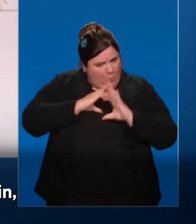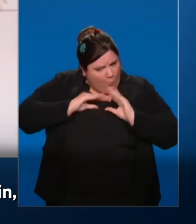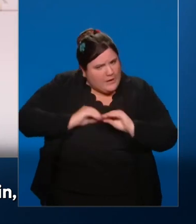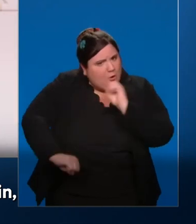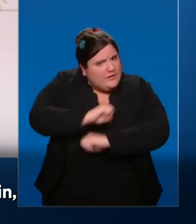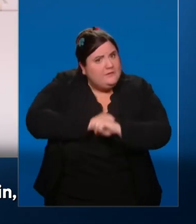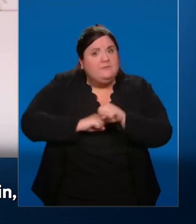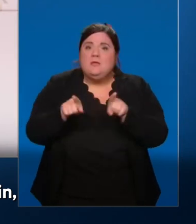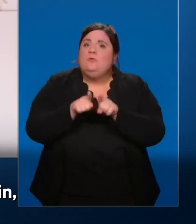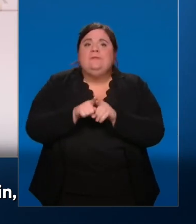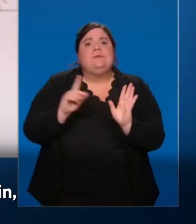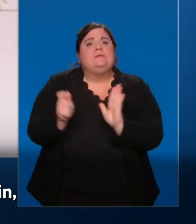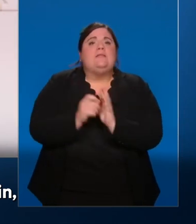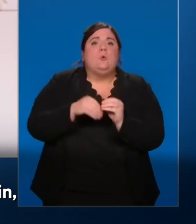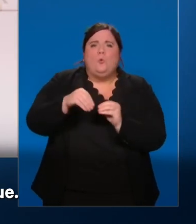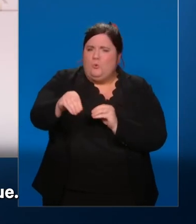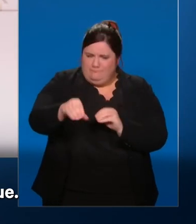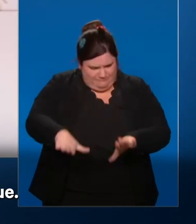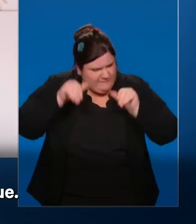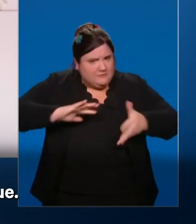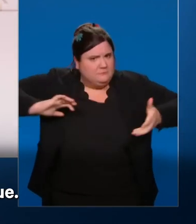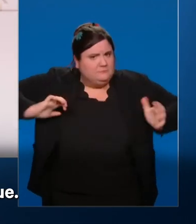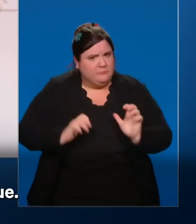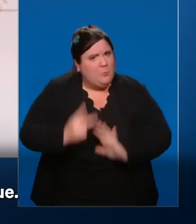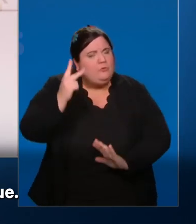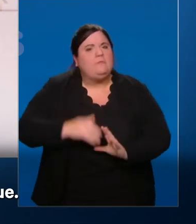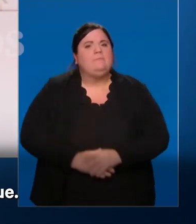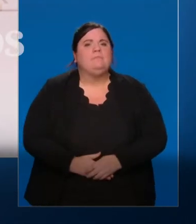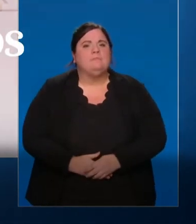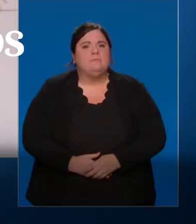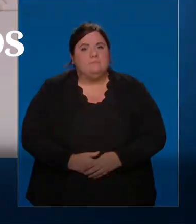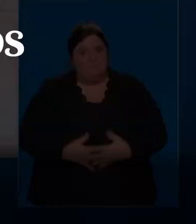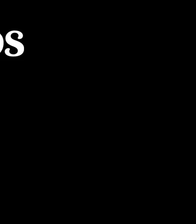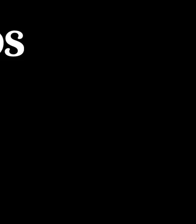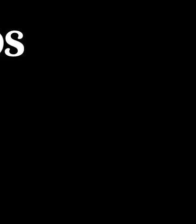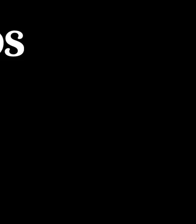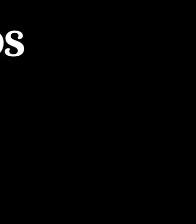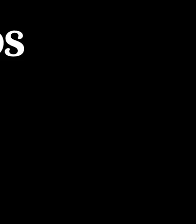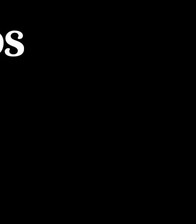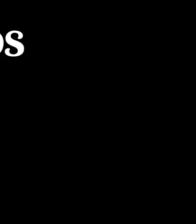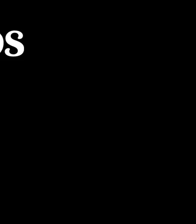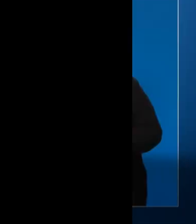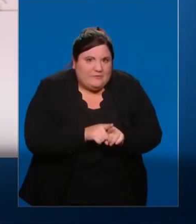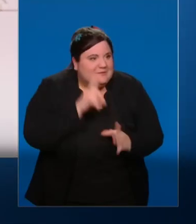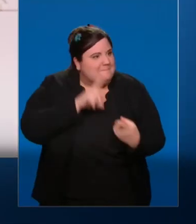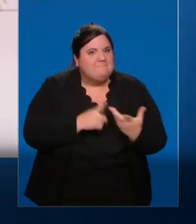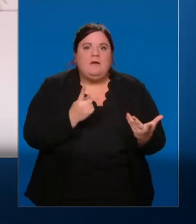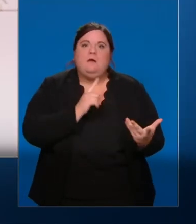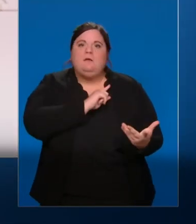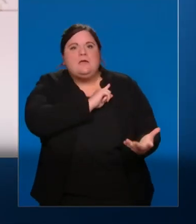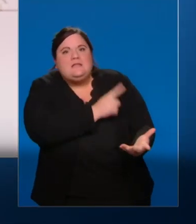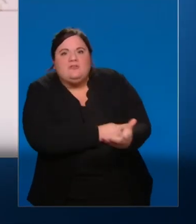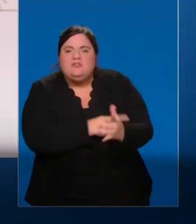C'est par le travail de tous, enfin, que nous pourrons bâtir notre indépendance énergétique. Nous vivons